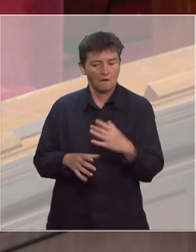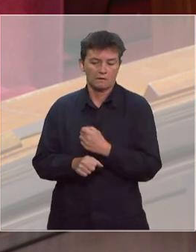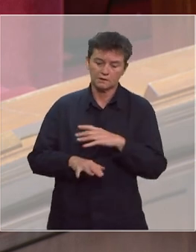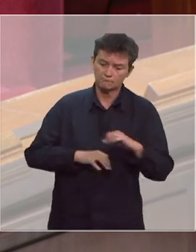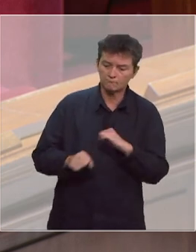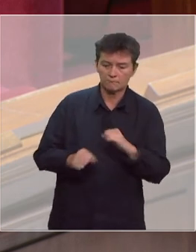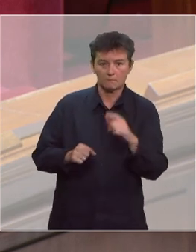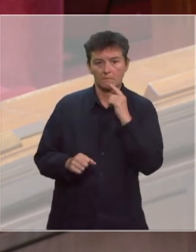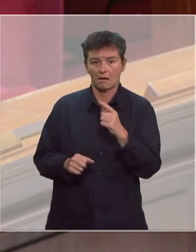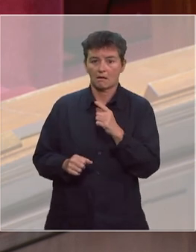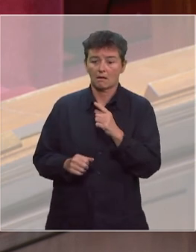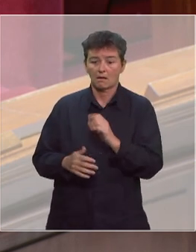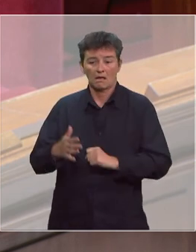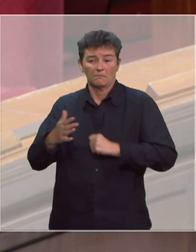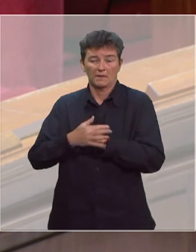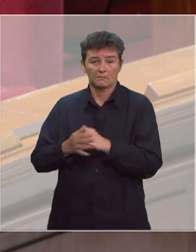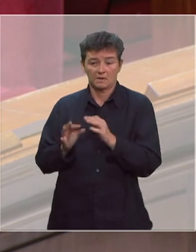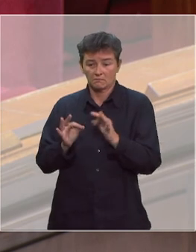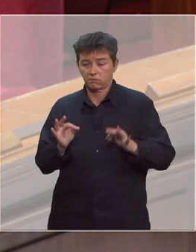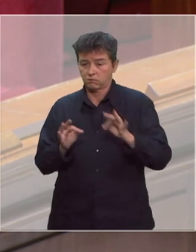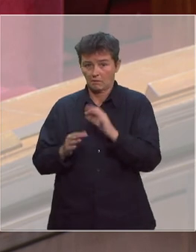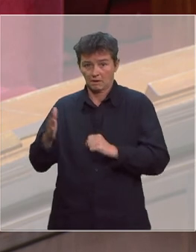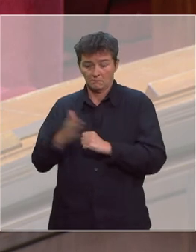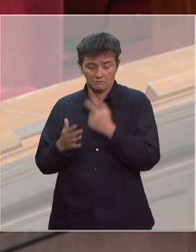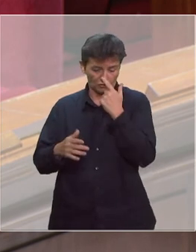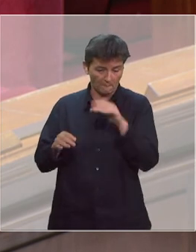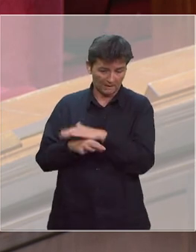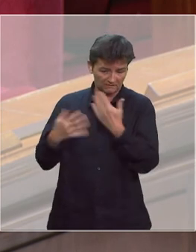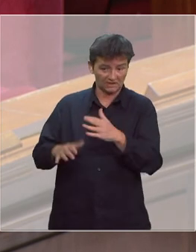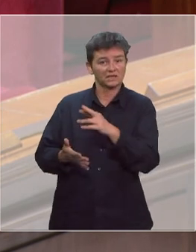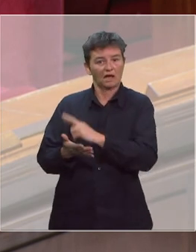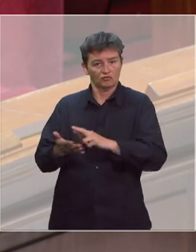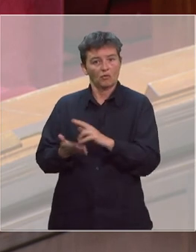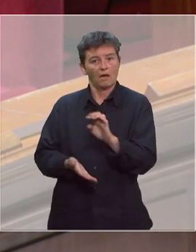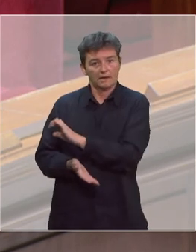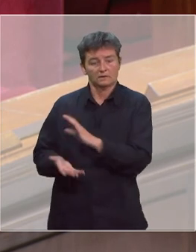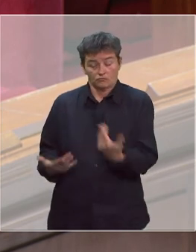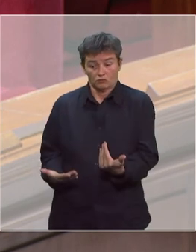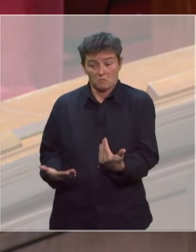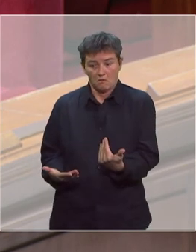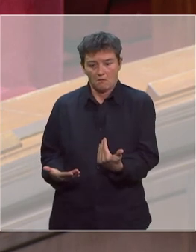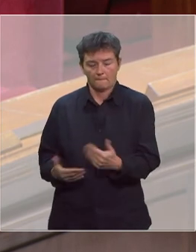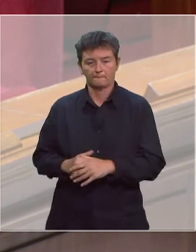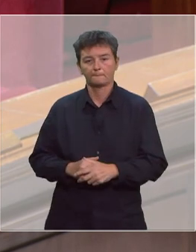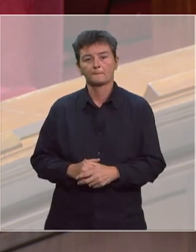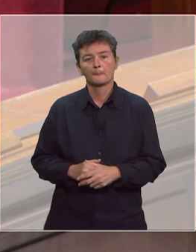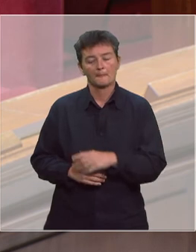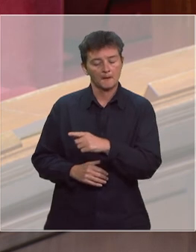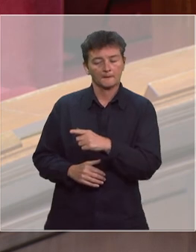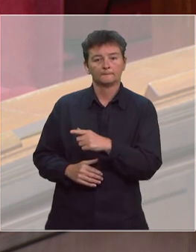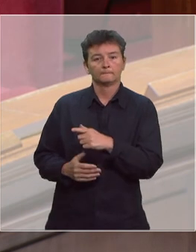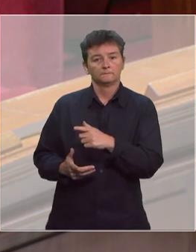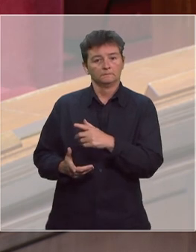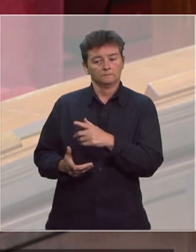faire en sorte que le pic épidémique qu'il nous semble avoir passé dans cette région, en tout cas, nous y sommes, a pu